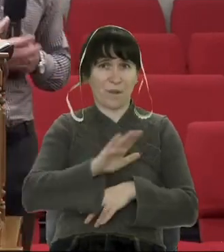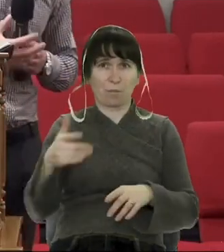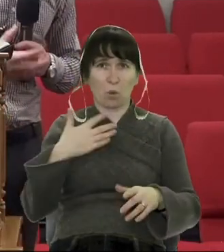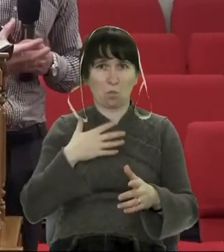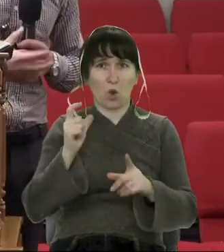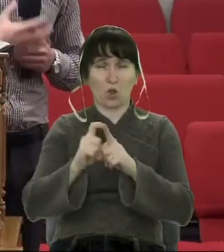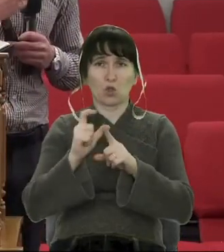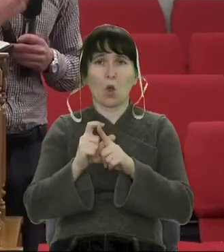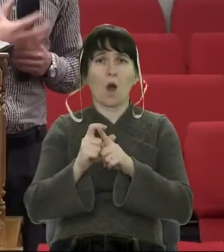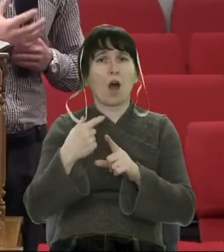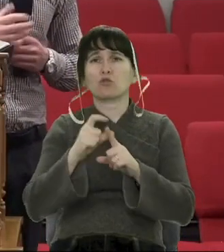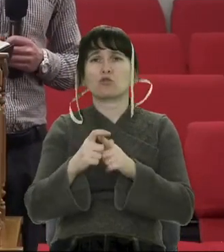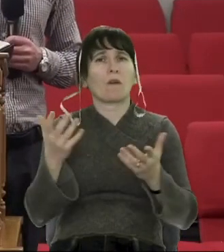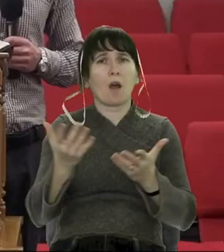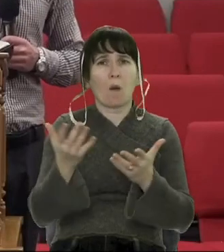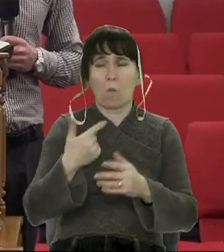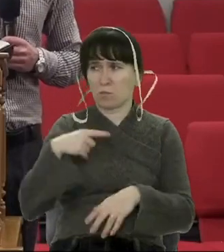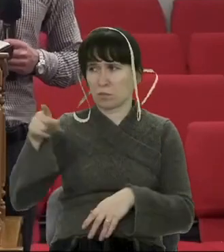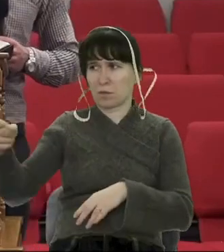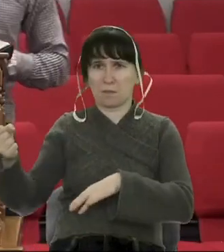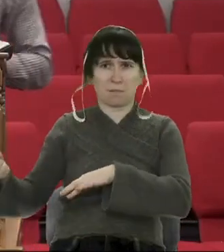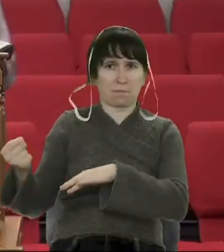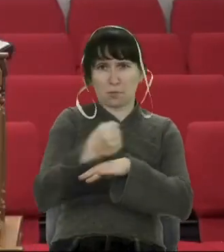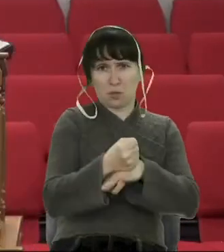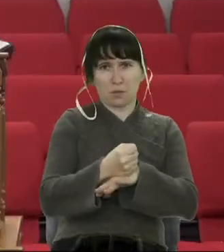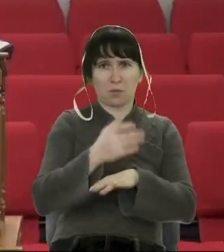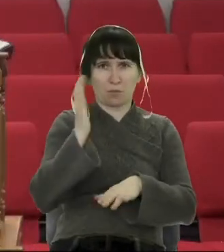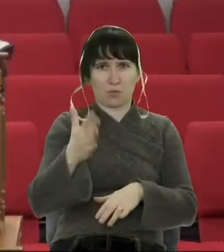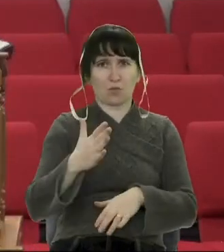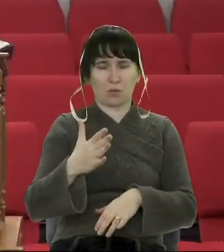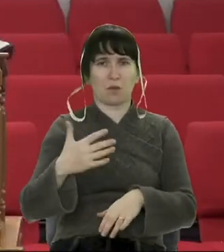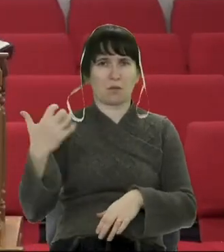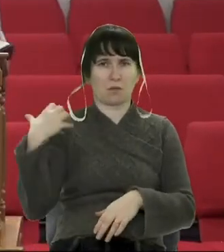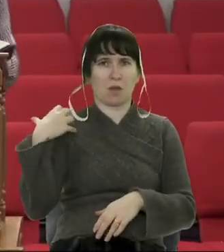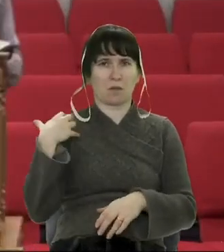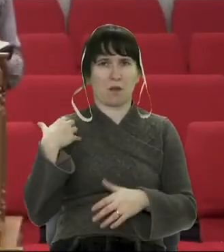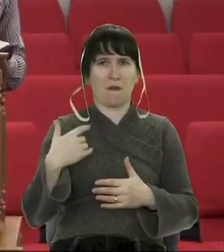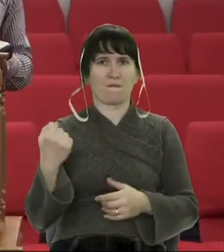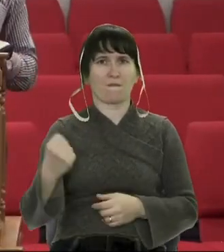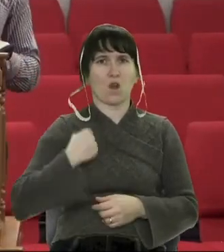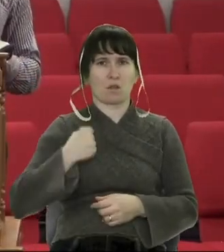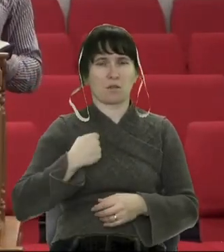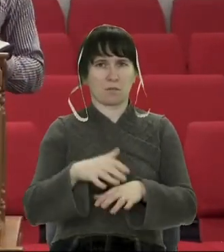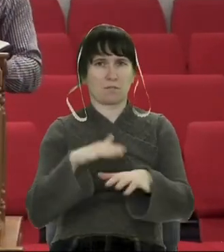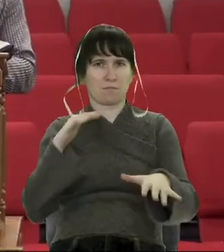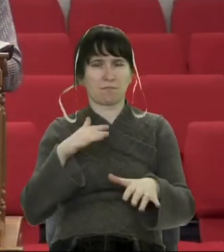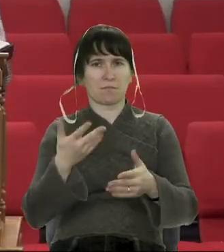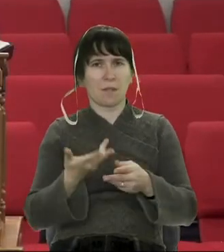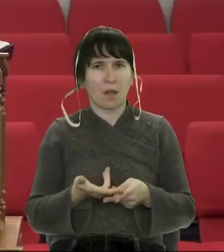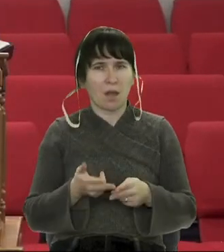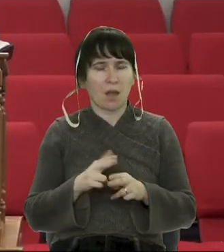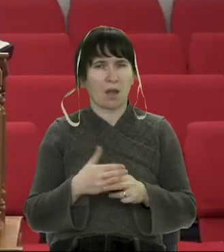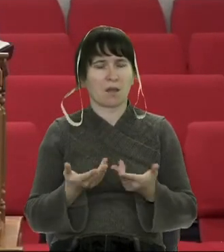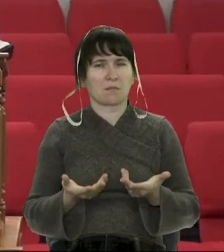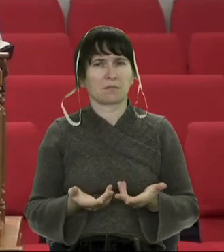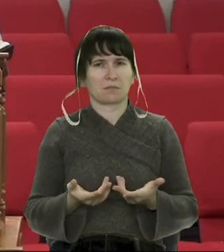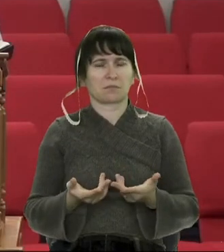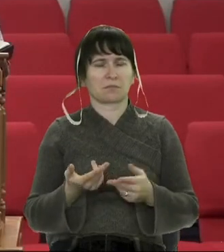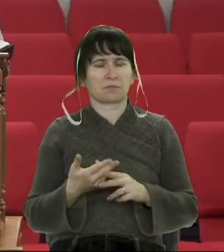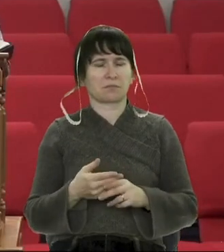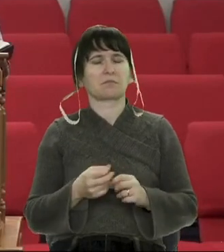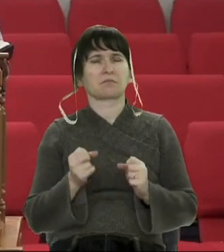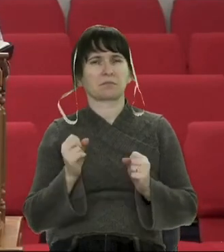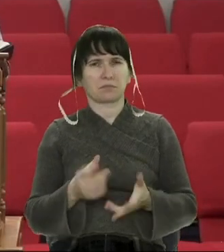Іоава, генерала, воєначальника Давиду. Як він чинить і проходить, він чинить зі своїми, знаєте, такими